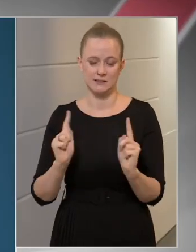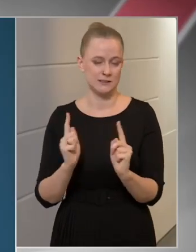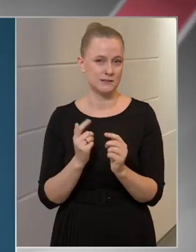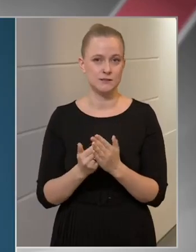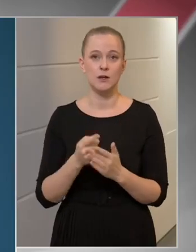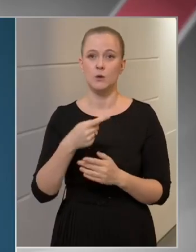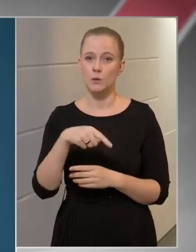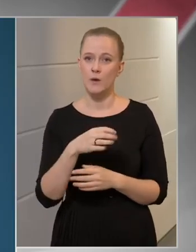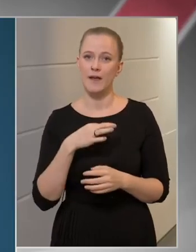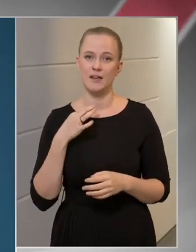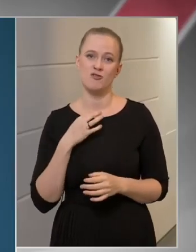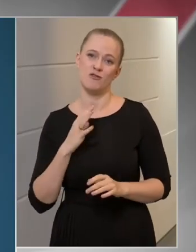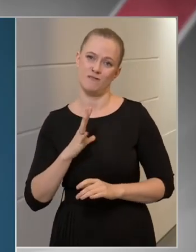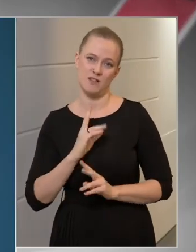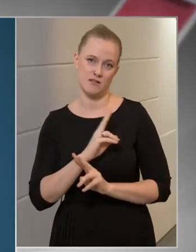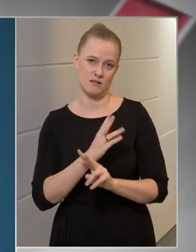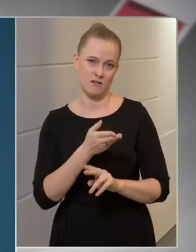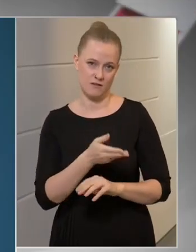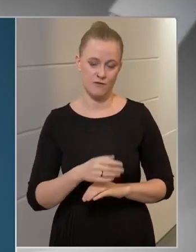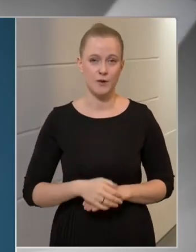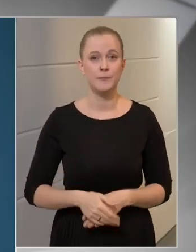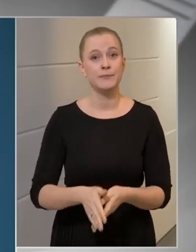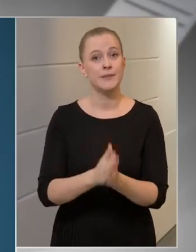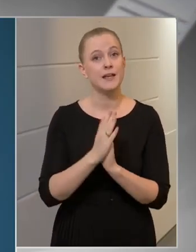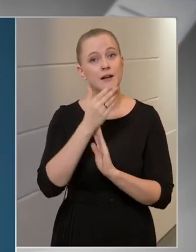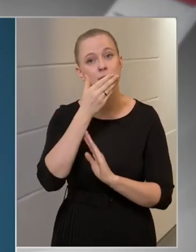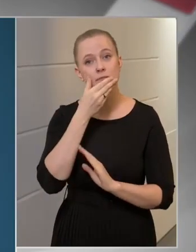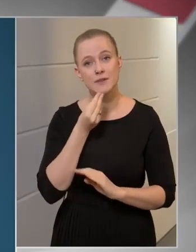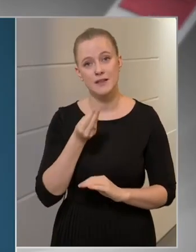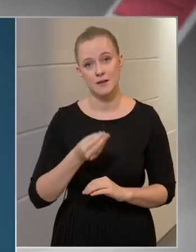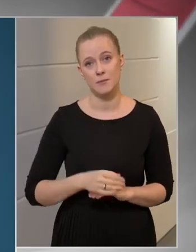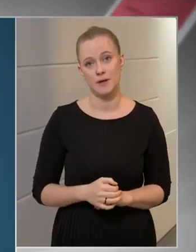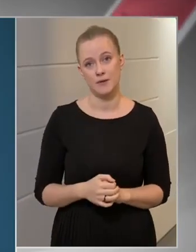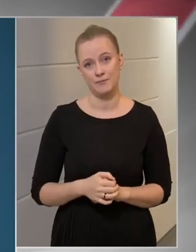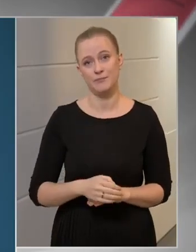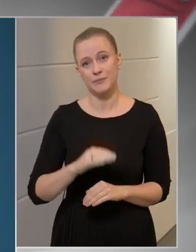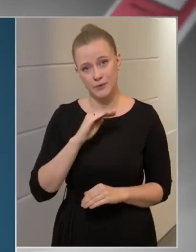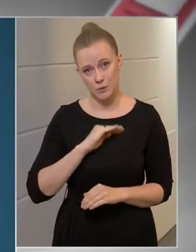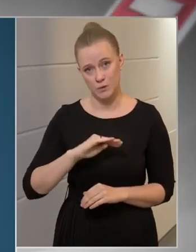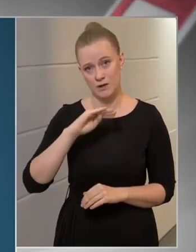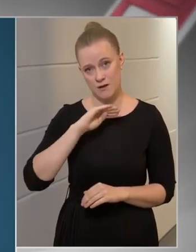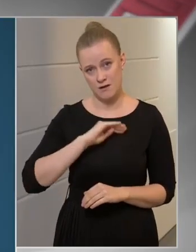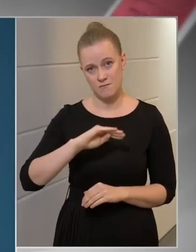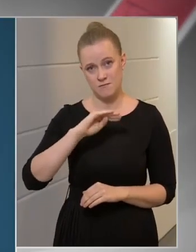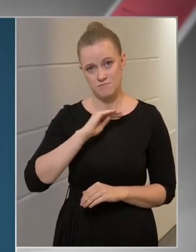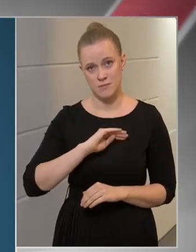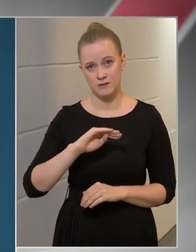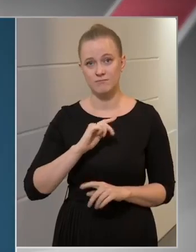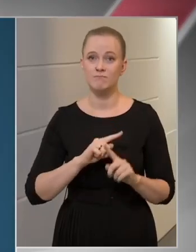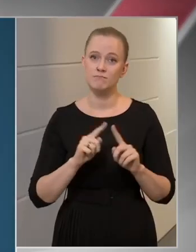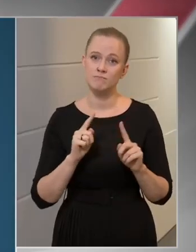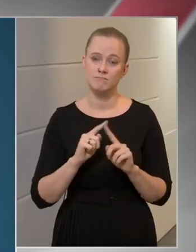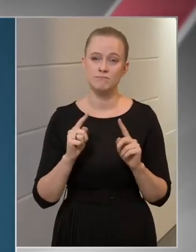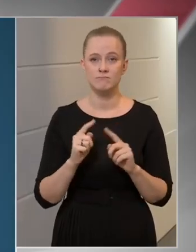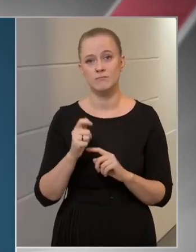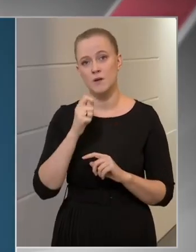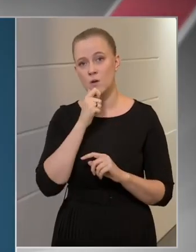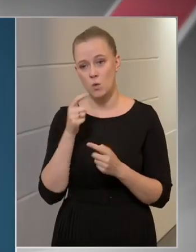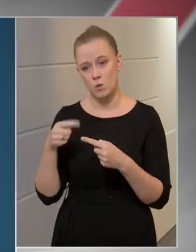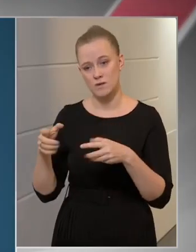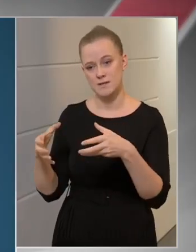egészségüket veszélyeztetné. Kérem szépen a türelmet az egyéb korosztályba